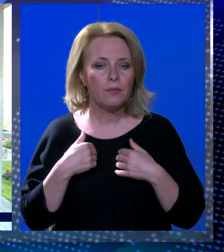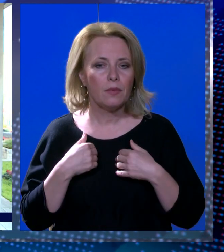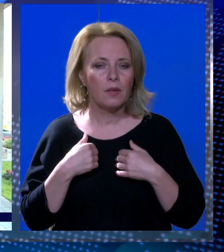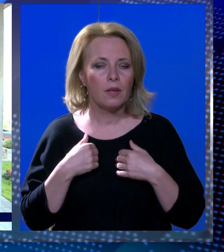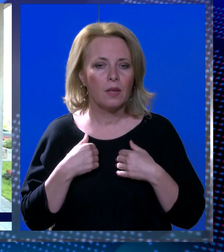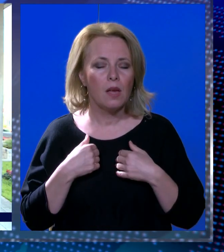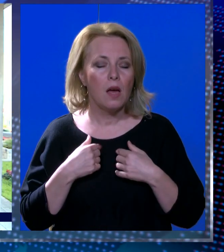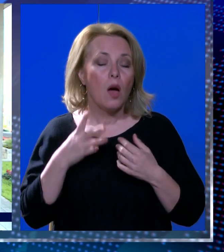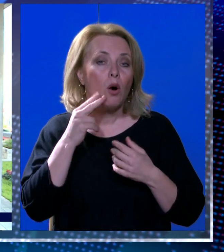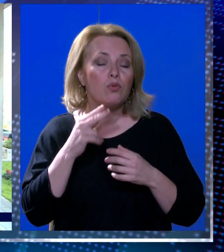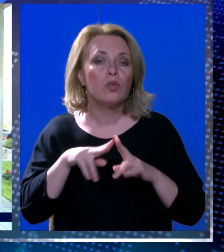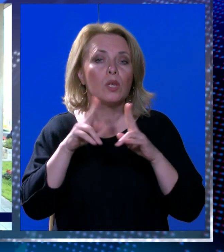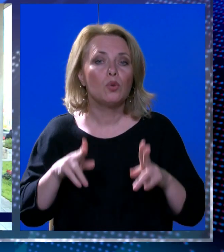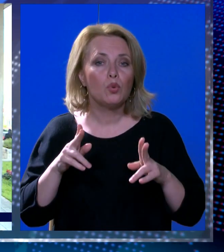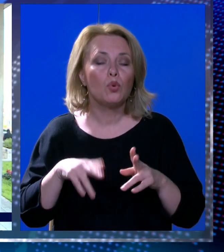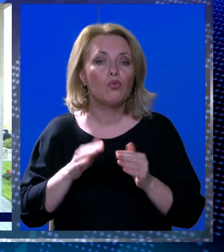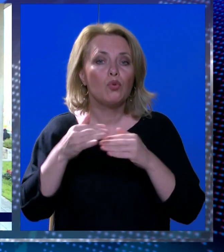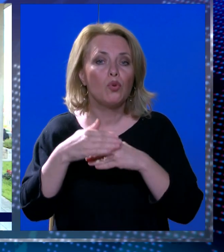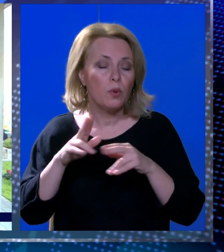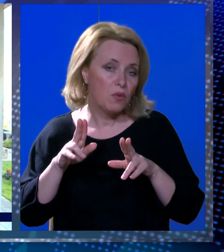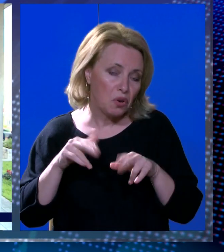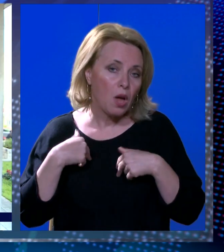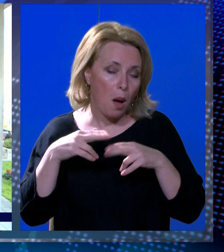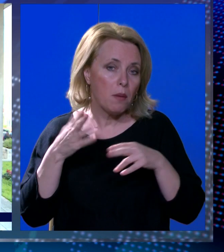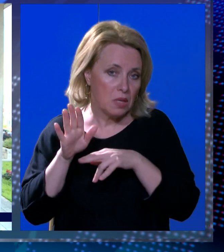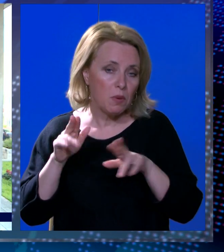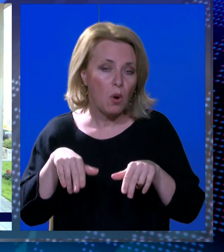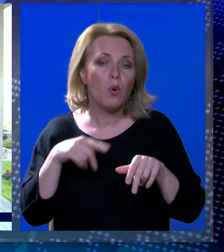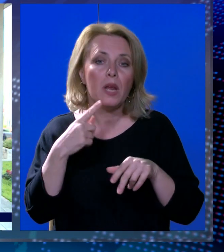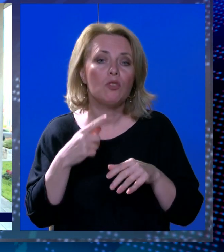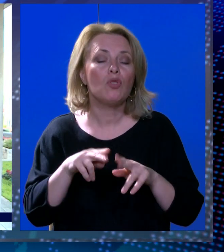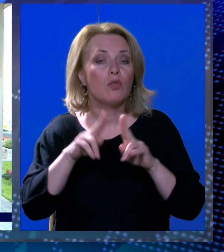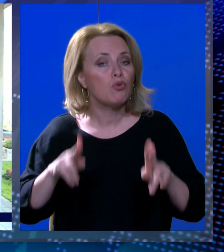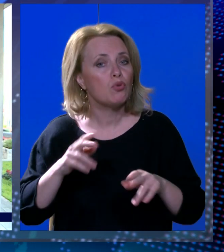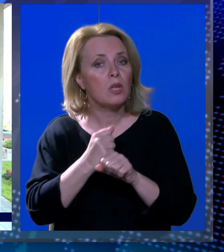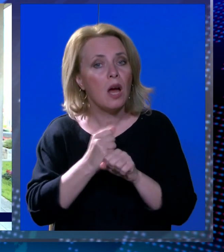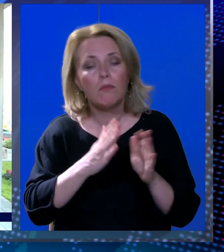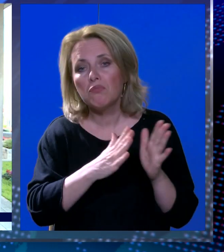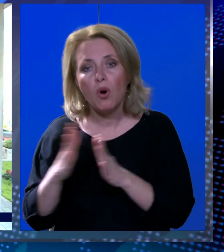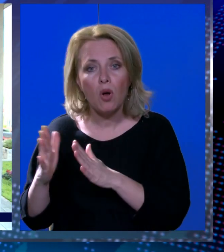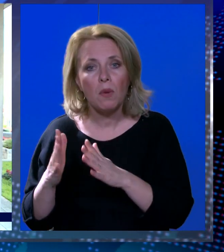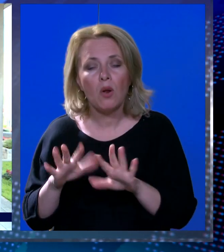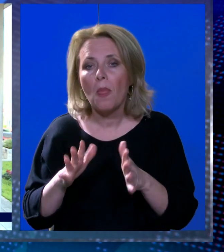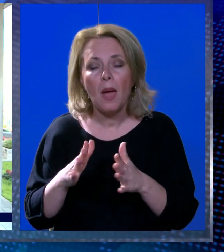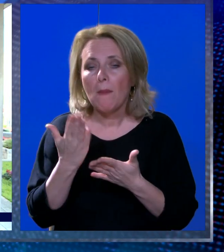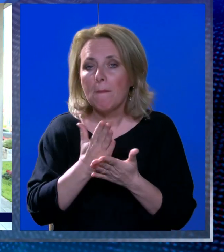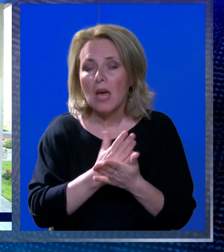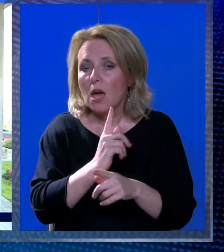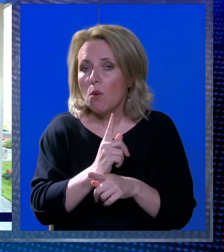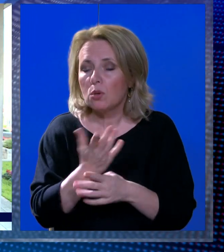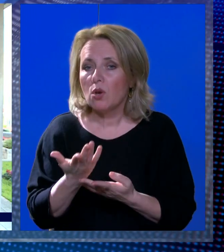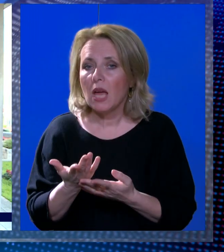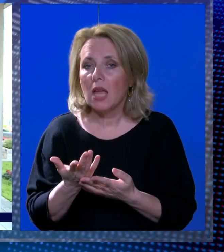glasnogovornik općinskog suda u Dubrovniku mogu samo reći da se sud radi normalno, da nikakve mjere upozorenja